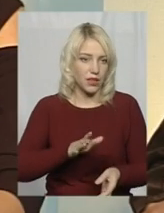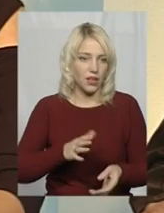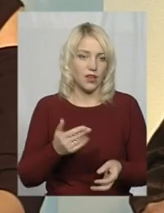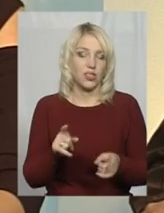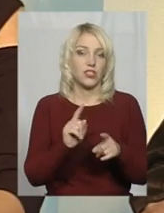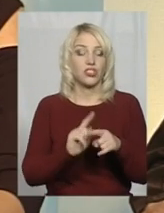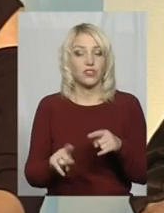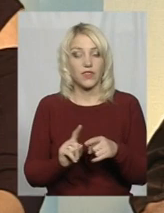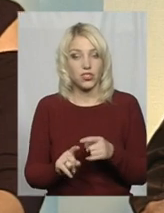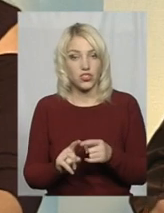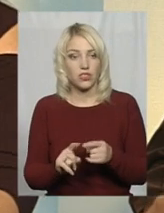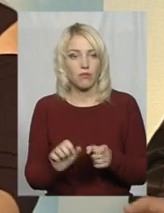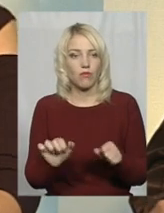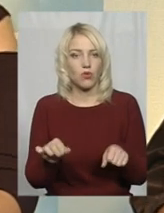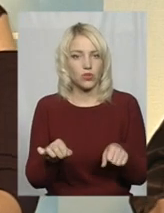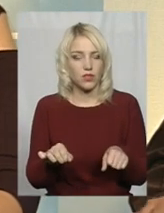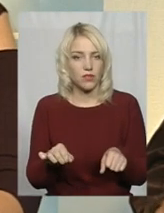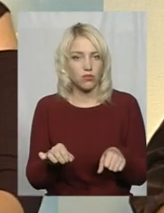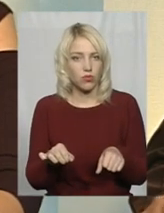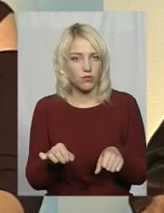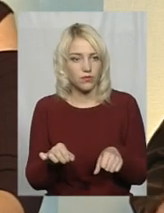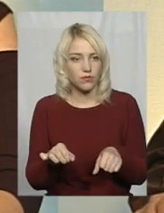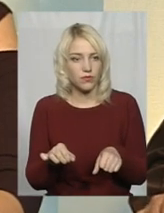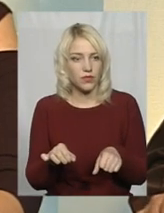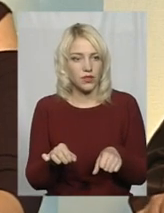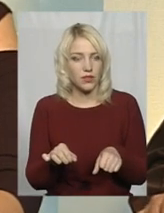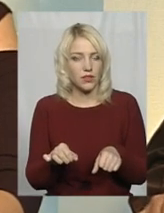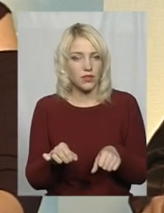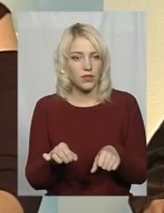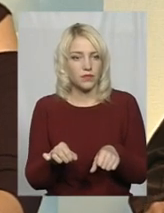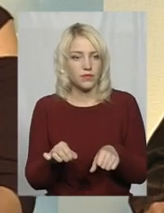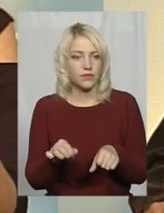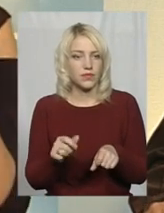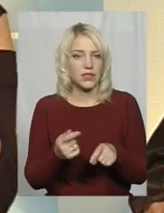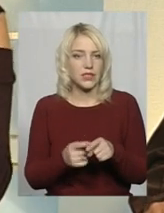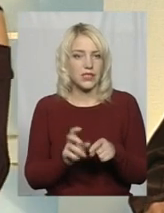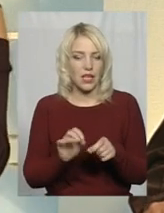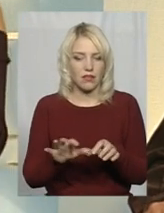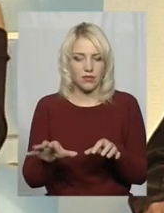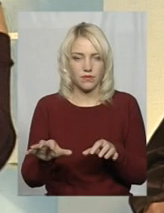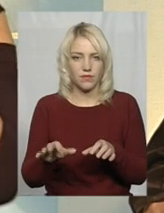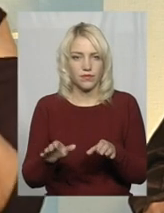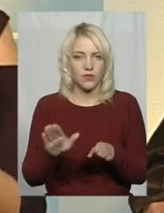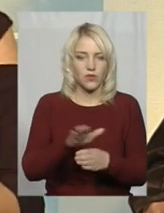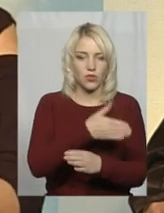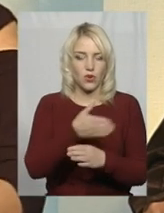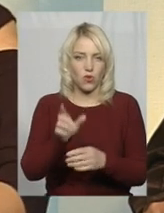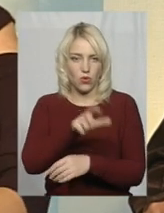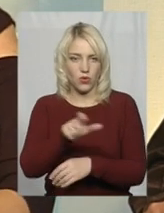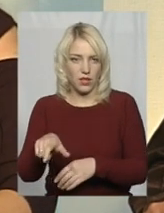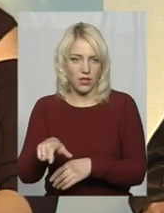Швидше, можливо, навіть це поляризує людей. І, знаєте, ще є таке, що